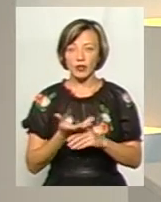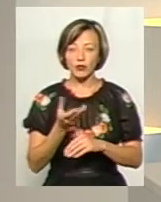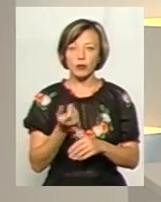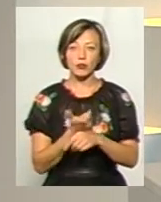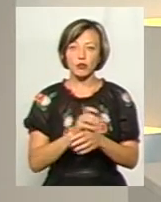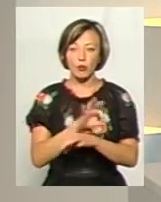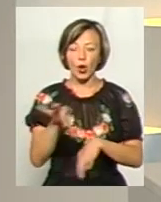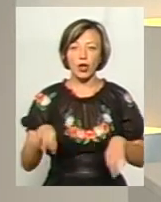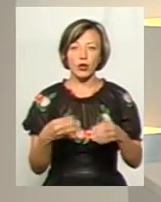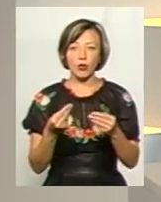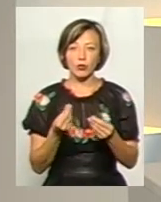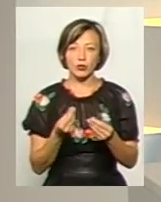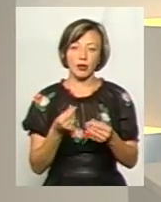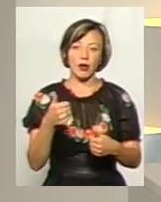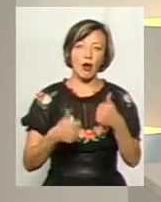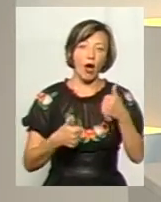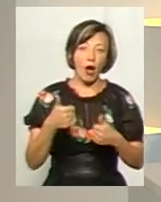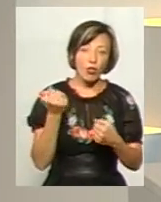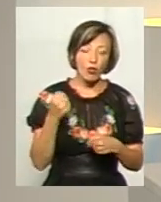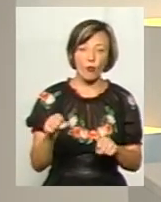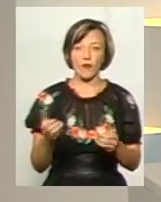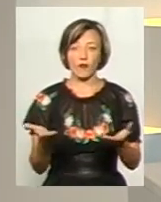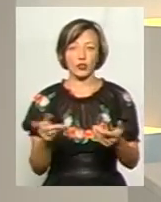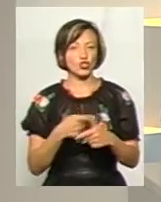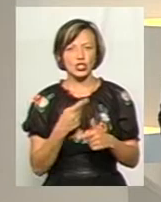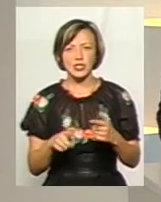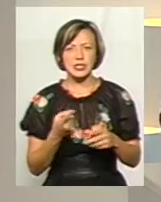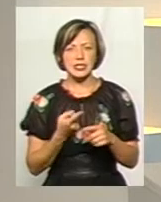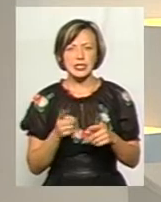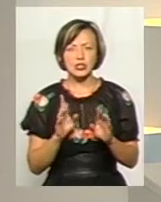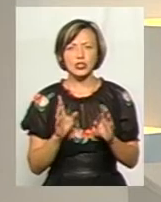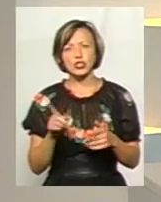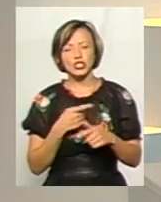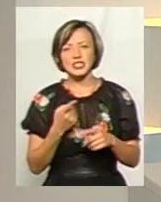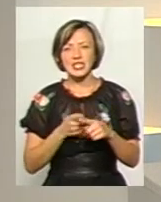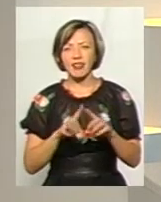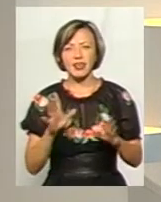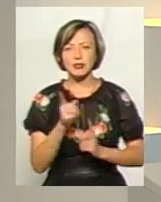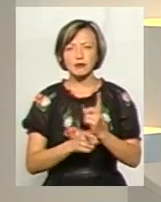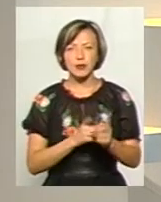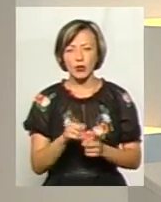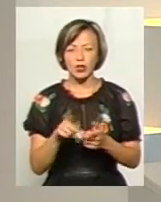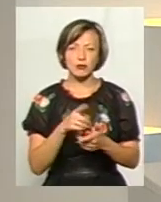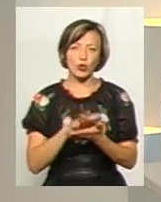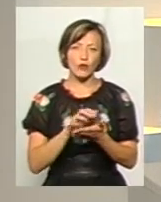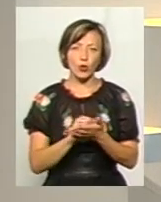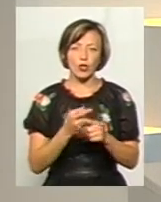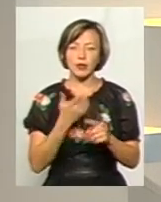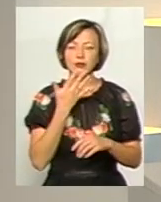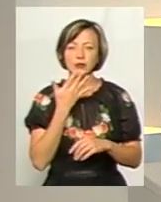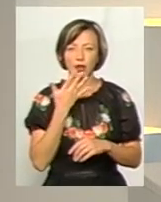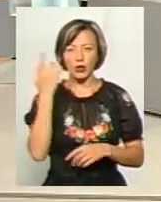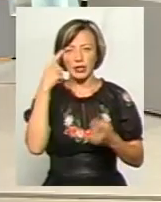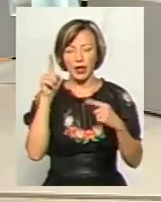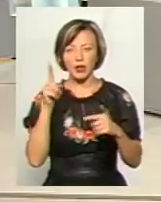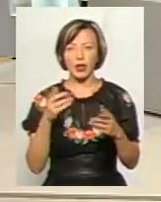проєктів роблять за кошти грантові, чи це не змінює, деколи навіть, чи не спотворює оцю національну